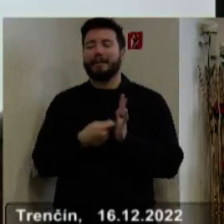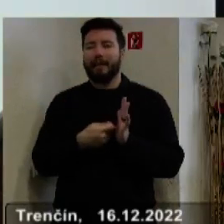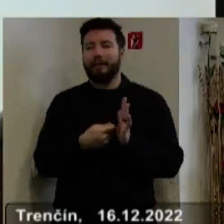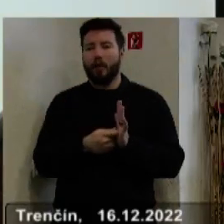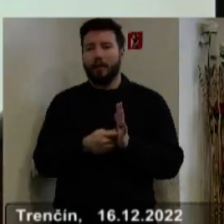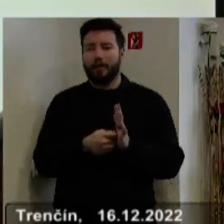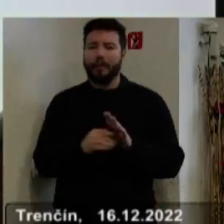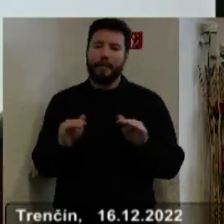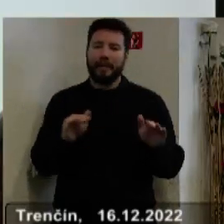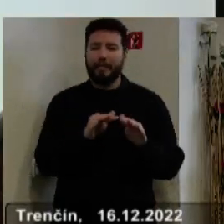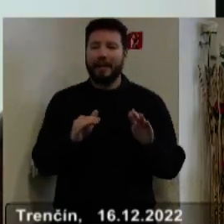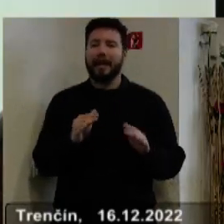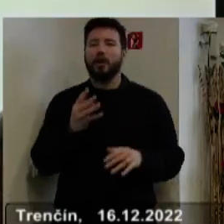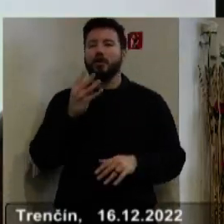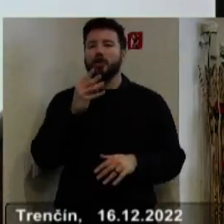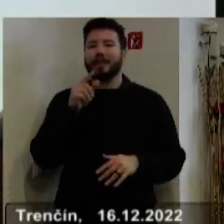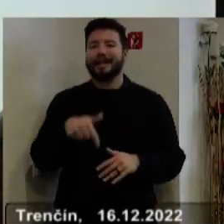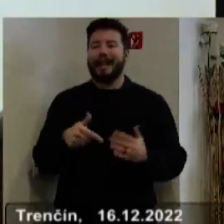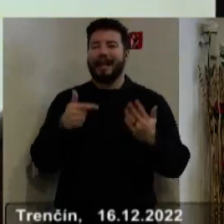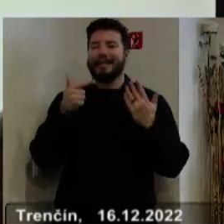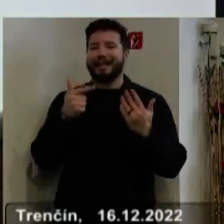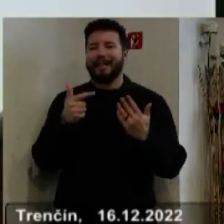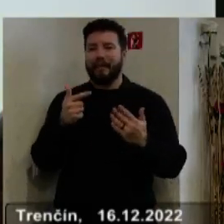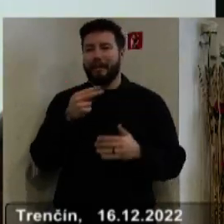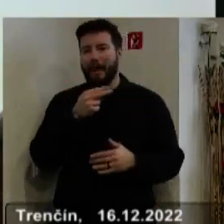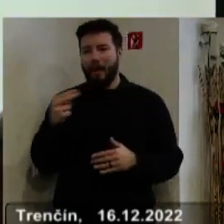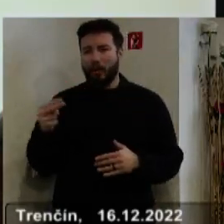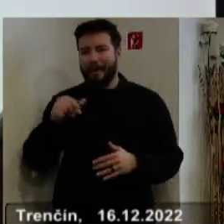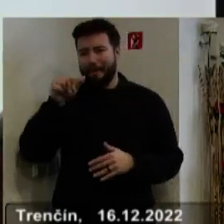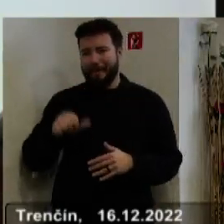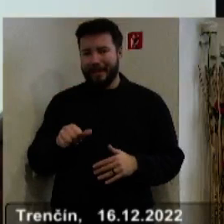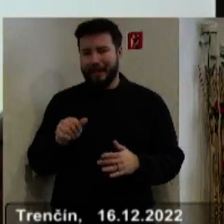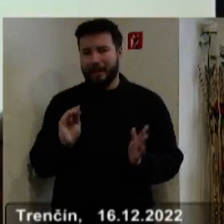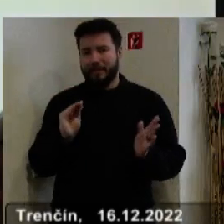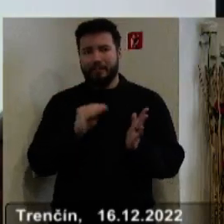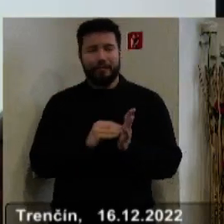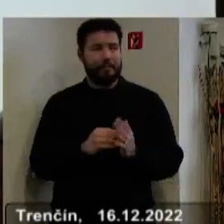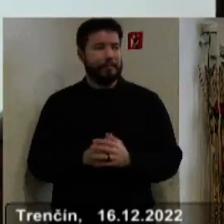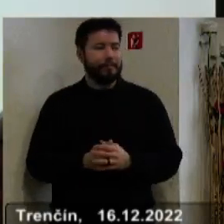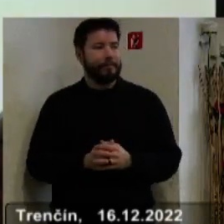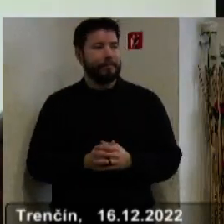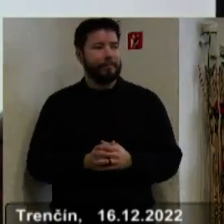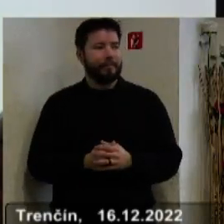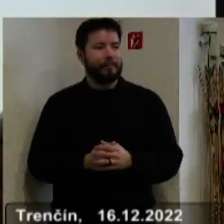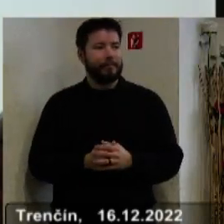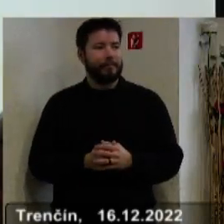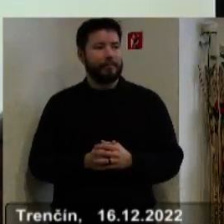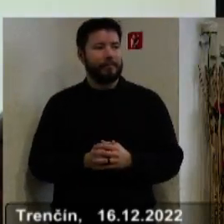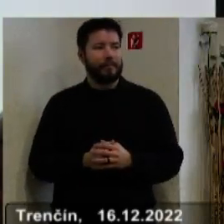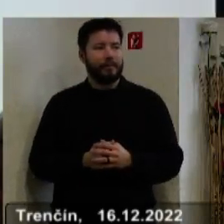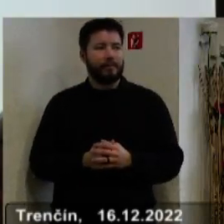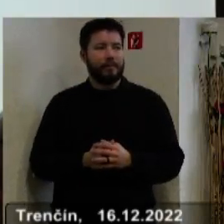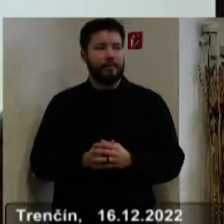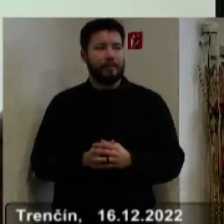navýšená o 4,7 EUR na mesiac. V priemere s